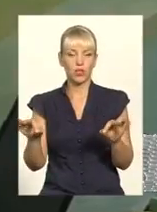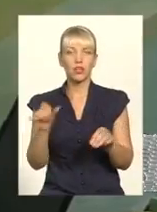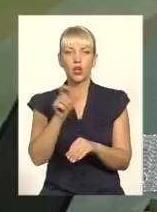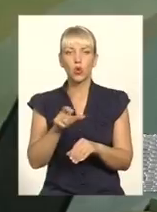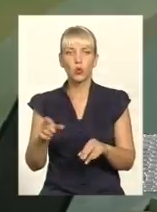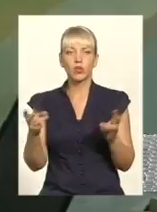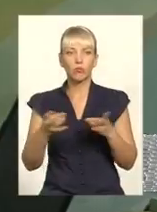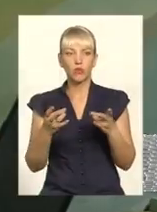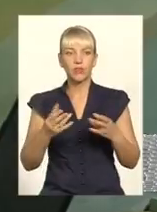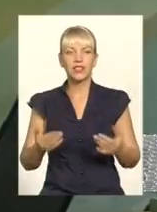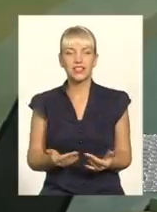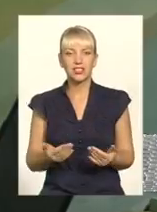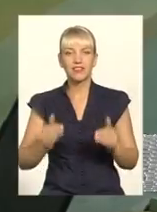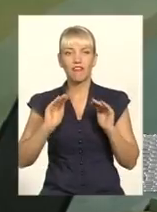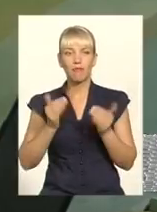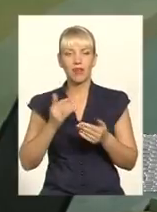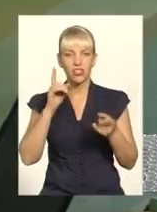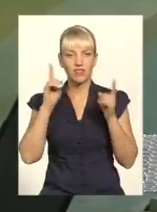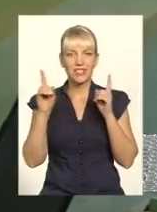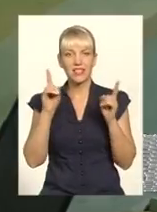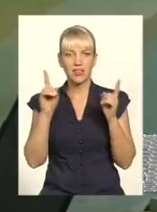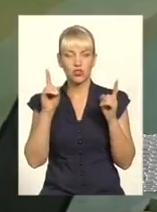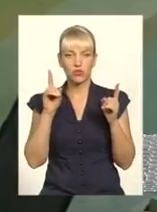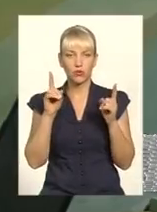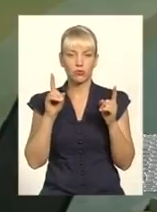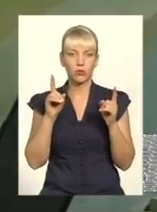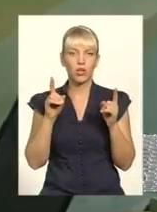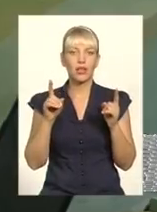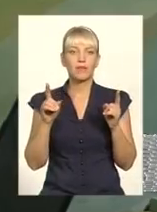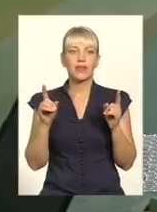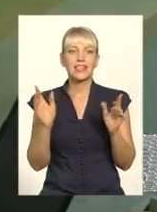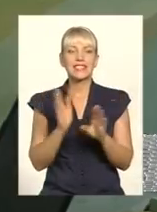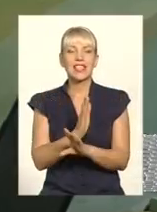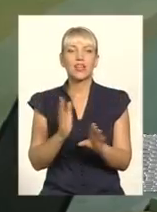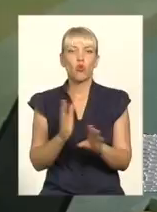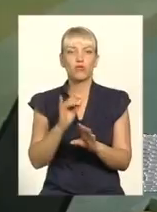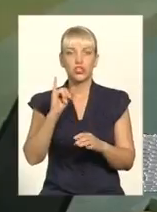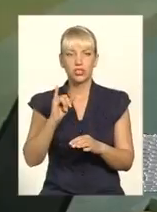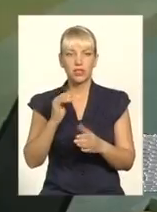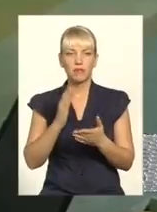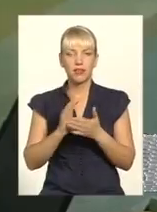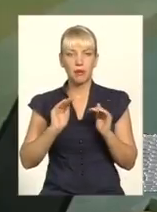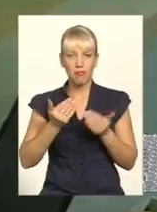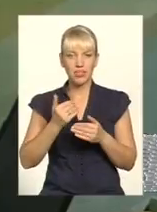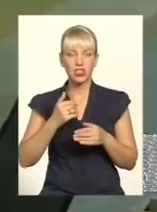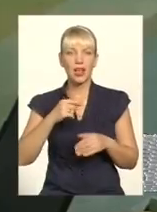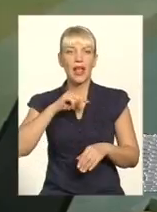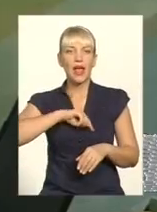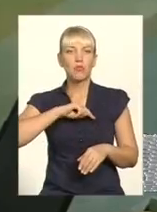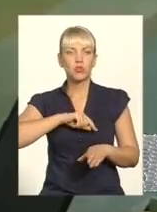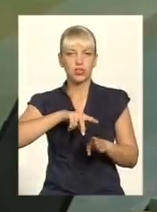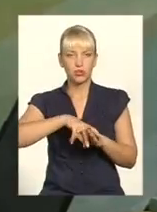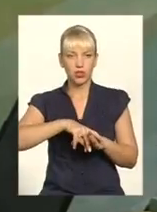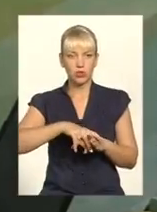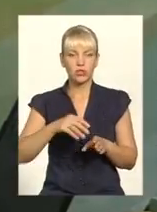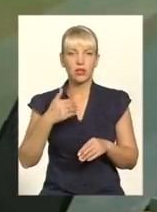повинні просто жити в менш стресовому середовищі і мати меншу емоційну нагрузку. Ми з вами не